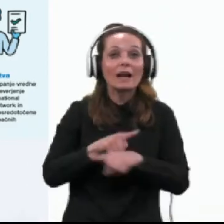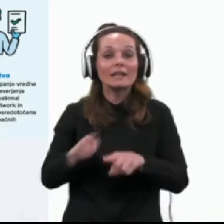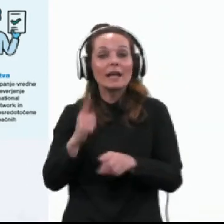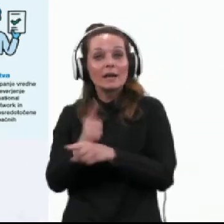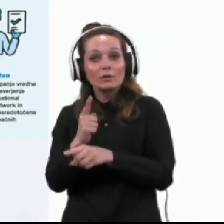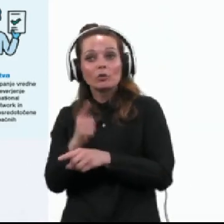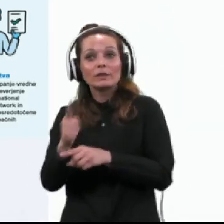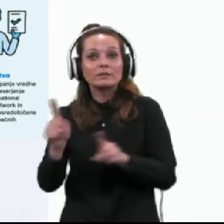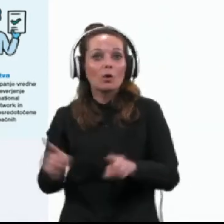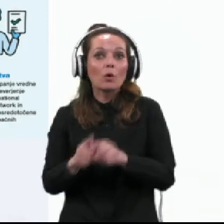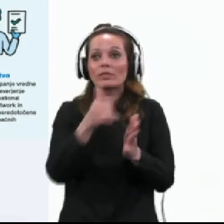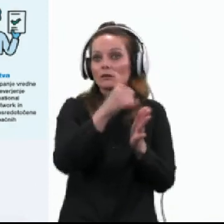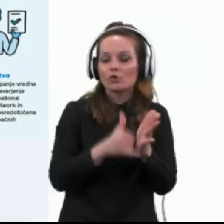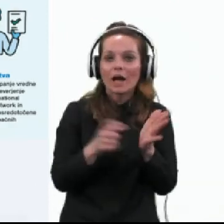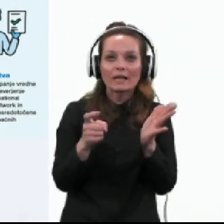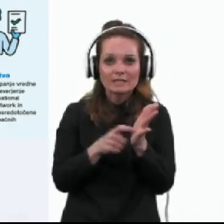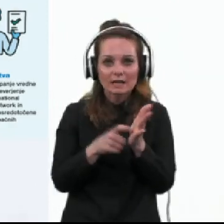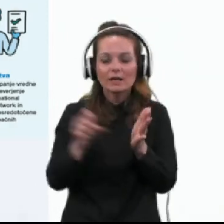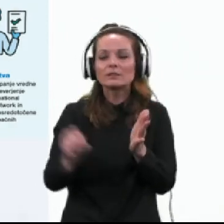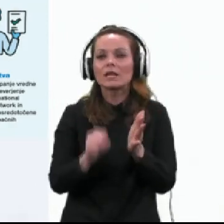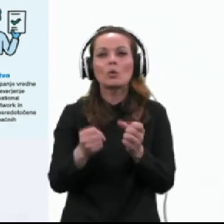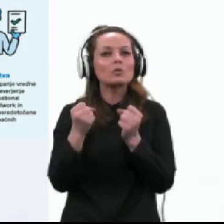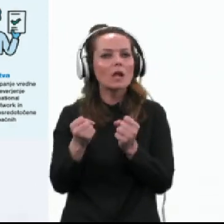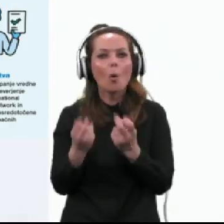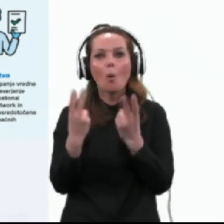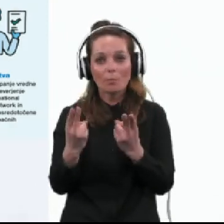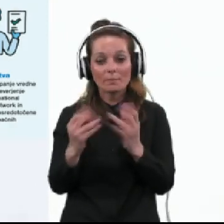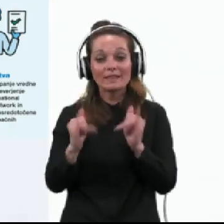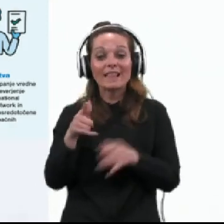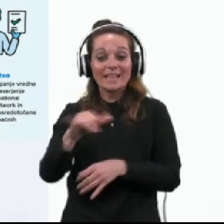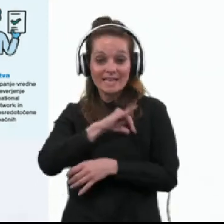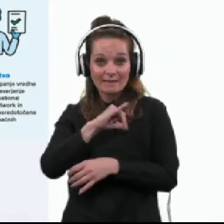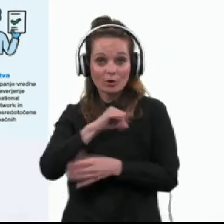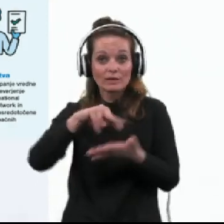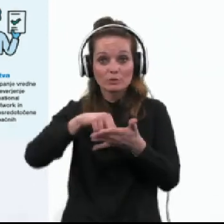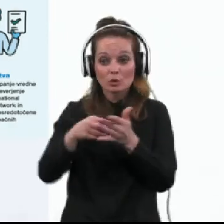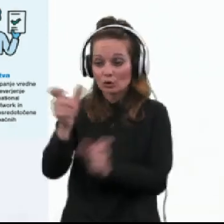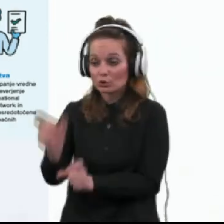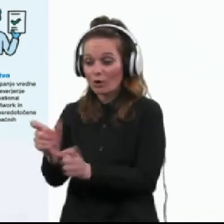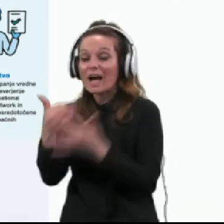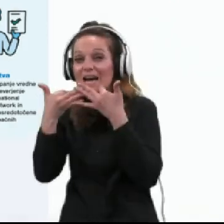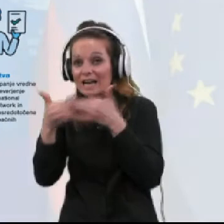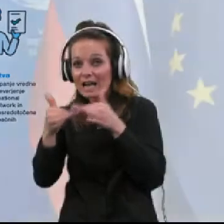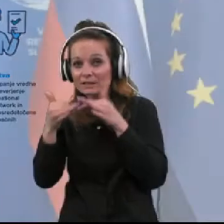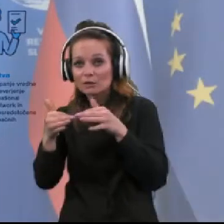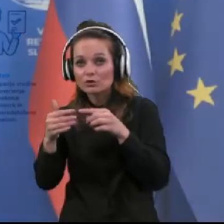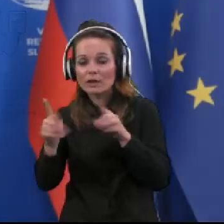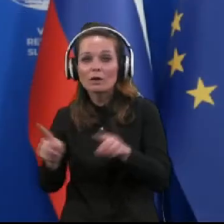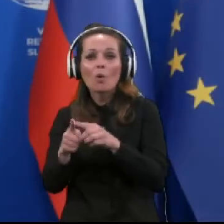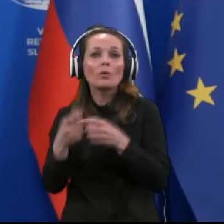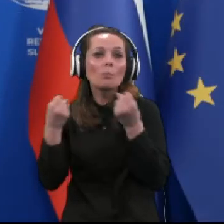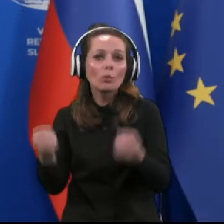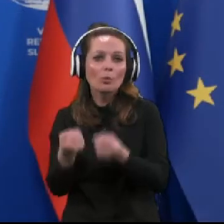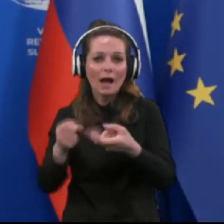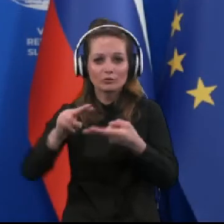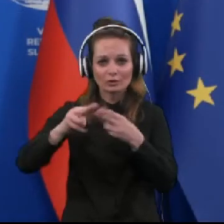prispevki prezahtevni, zato je zelo pomembno, da informacije strokovnjaki razložimo na poljuden način.